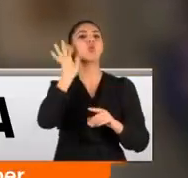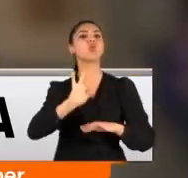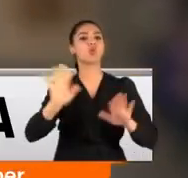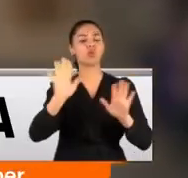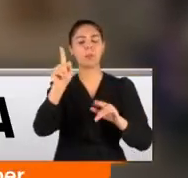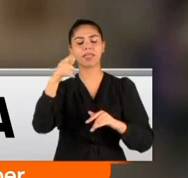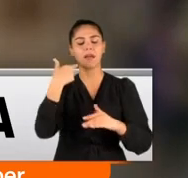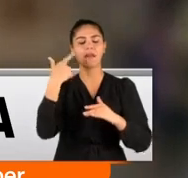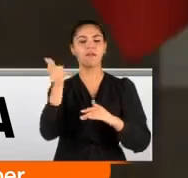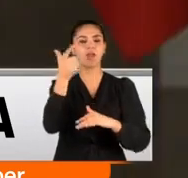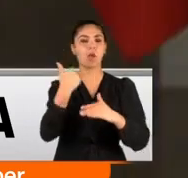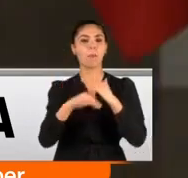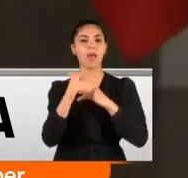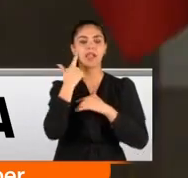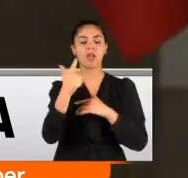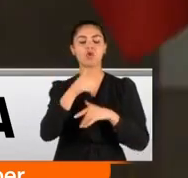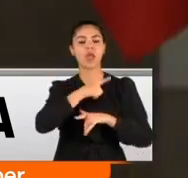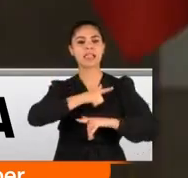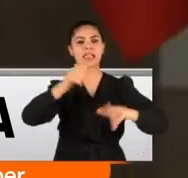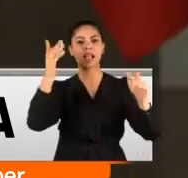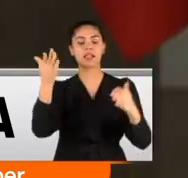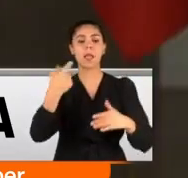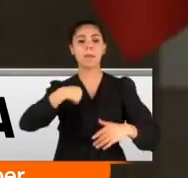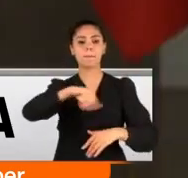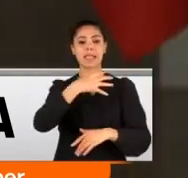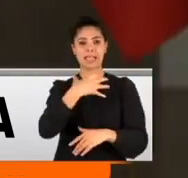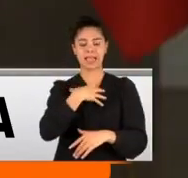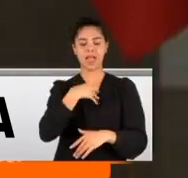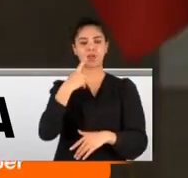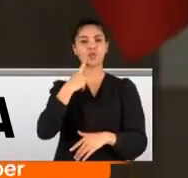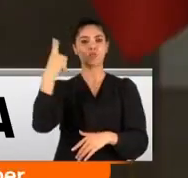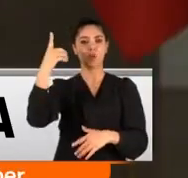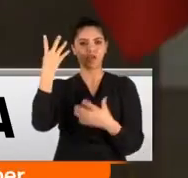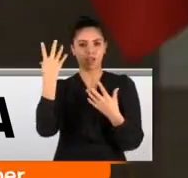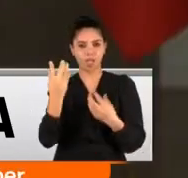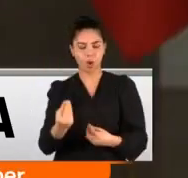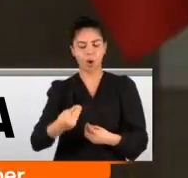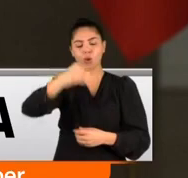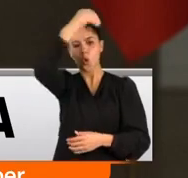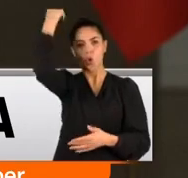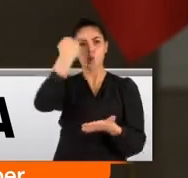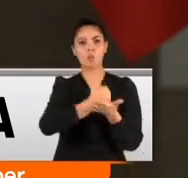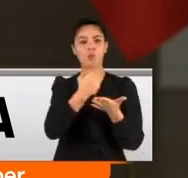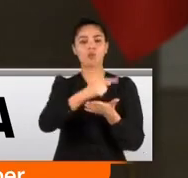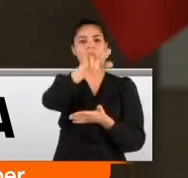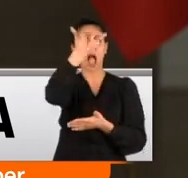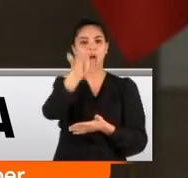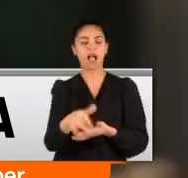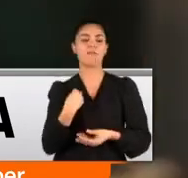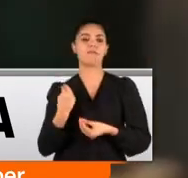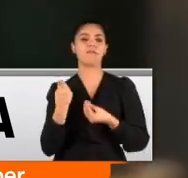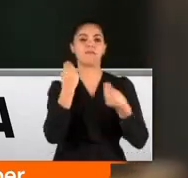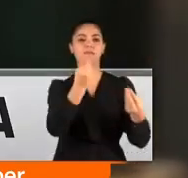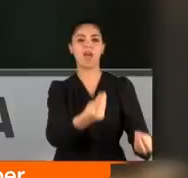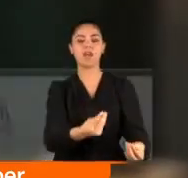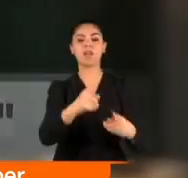video mesajla seslendi. Biz kendimiz Cumhurbaşkanı olmakla kalmadık. Muhtarlarımızı da hak ettikleri konuma getirdik.